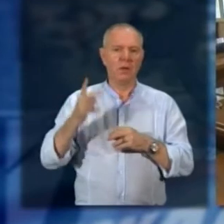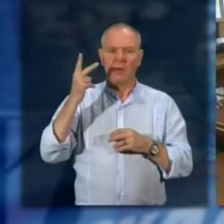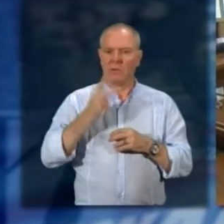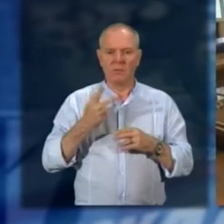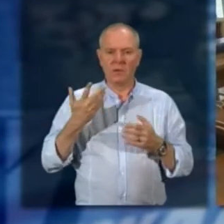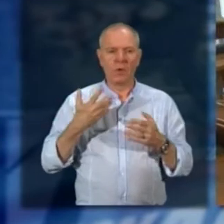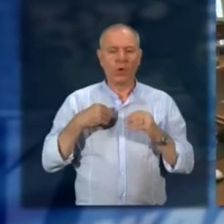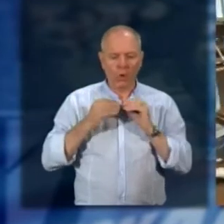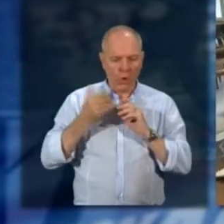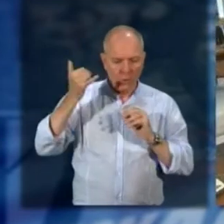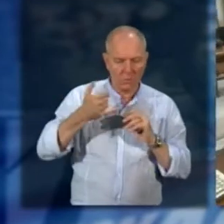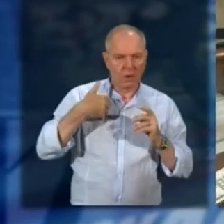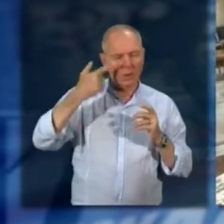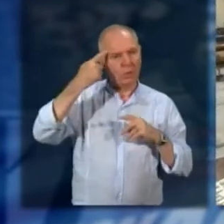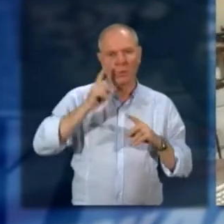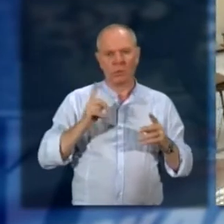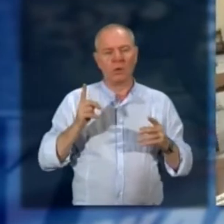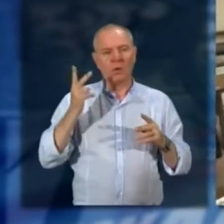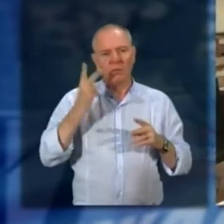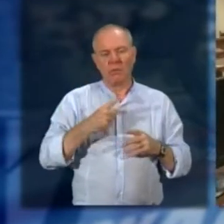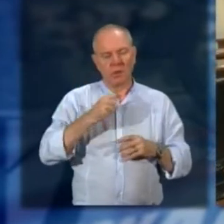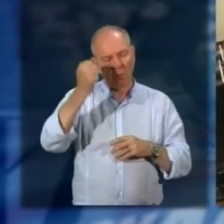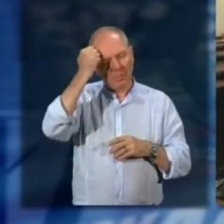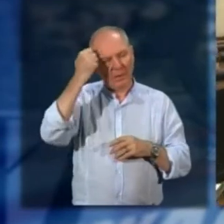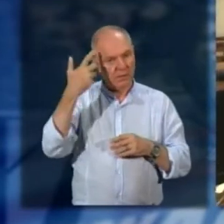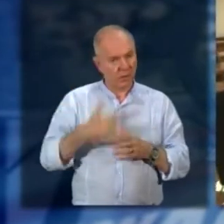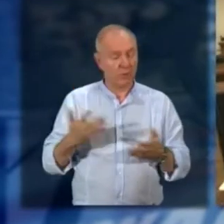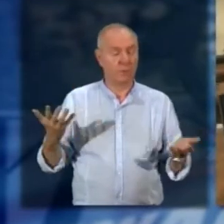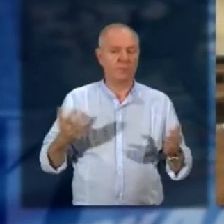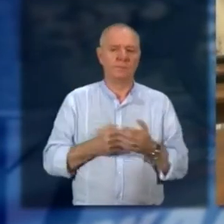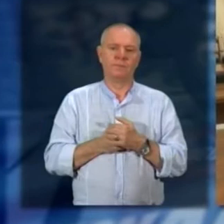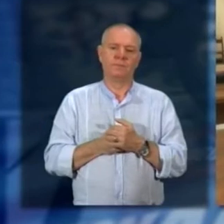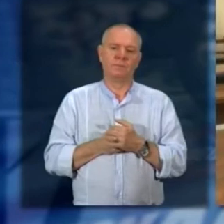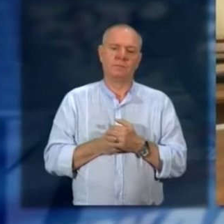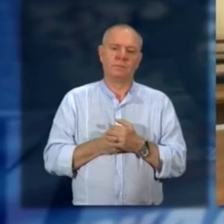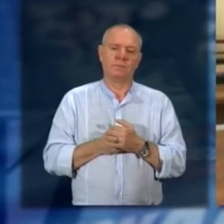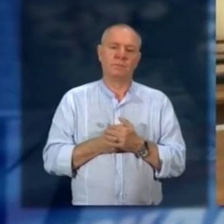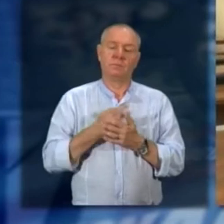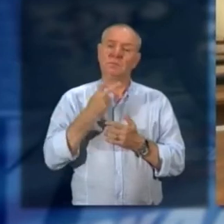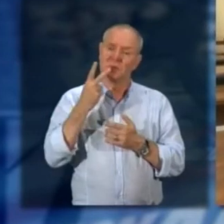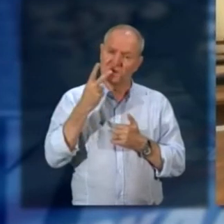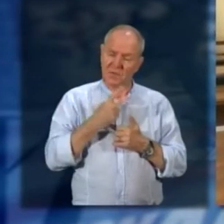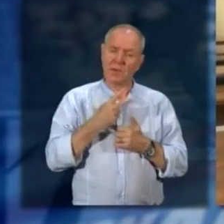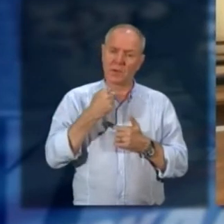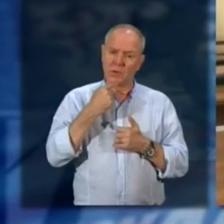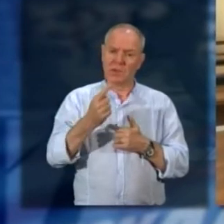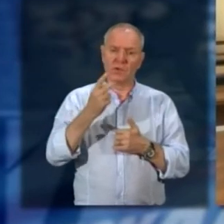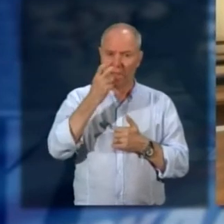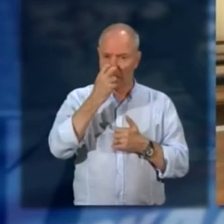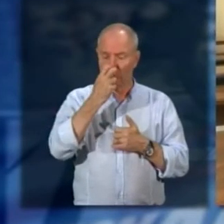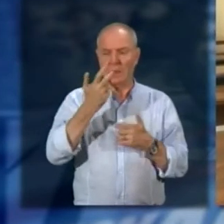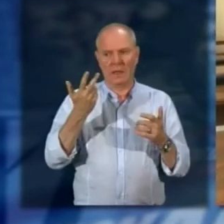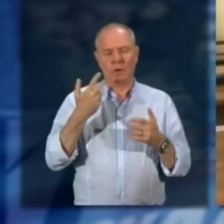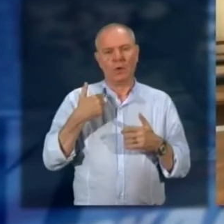'atrocità commessa e, dall'inizio, esprime il suo pentimento. Sono soddisfatto perché sono state riconosciute le attenuanti generiche di Chiara